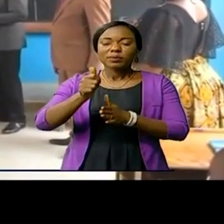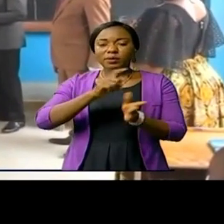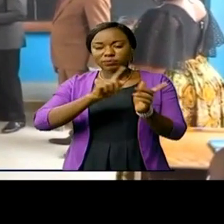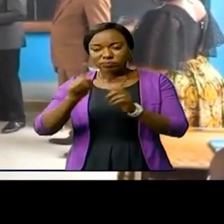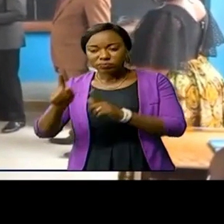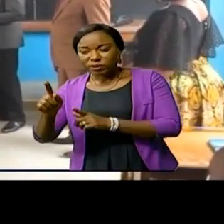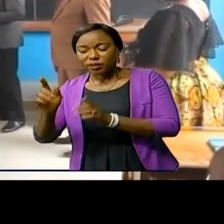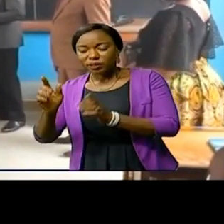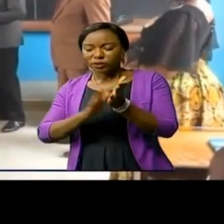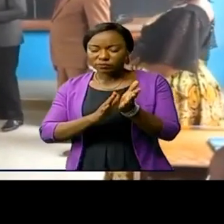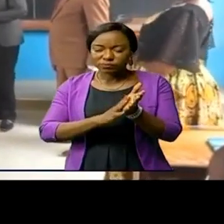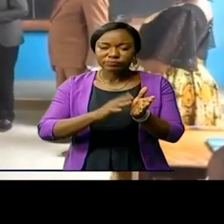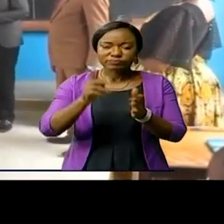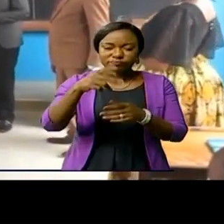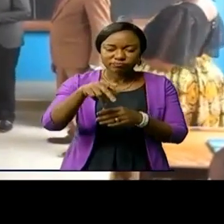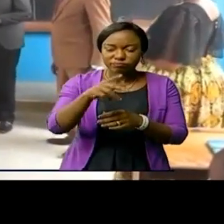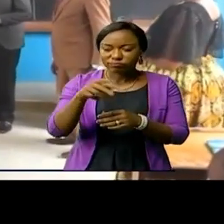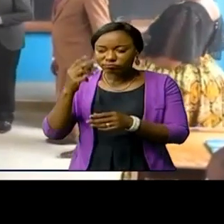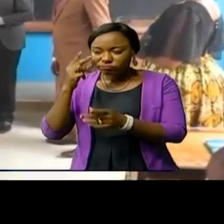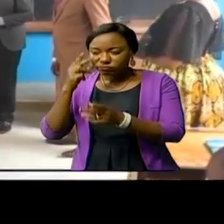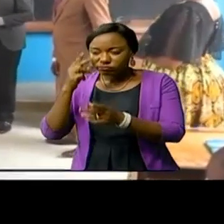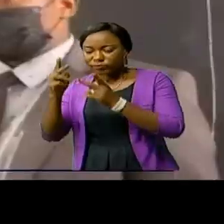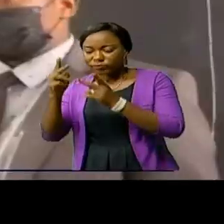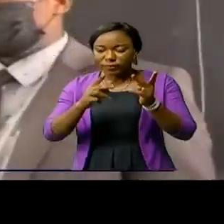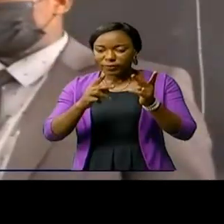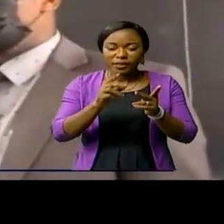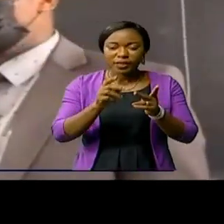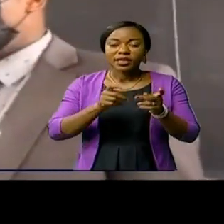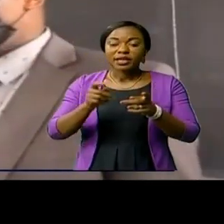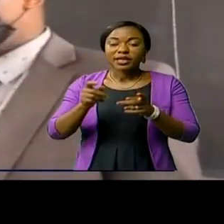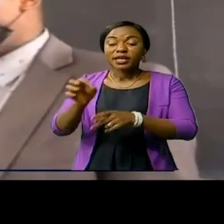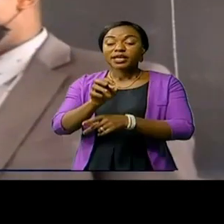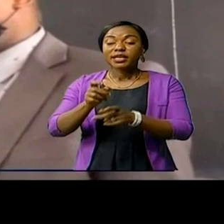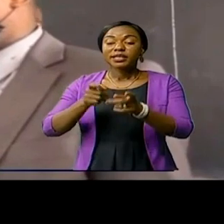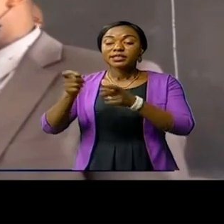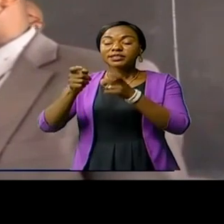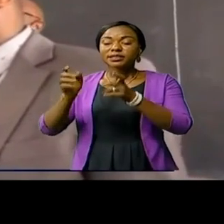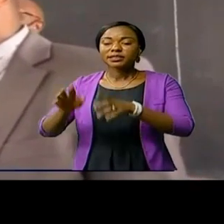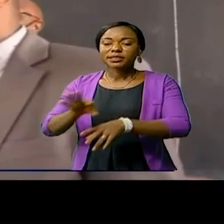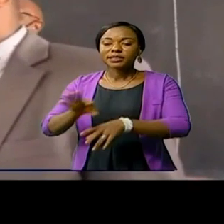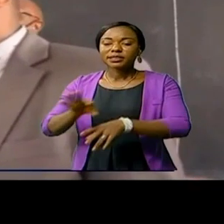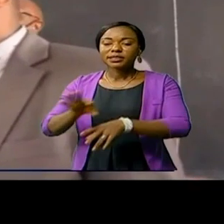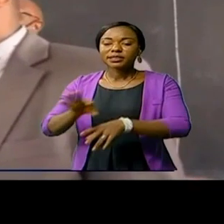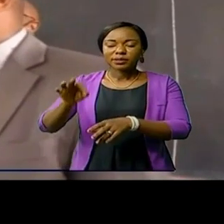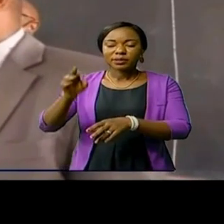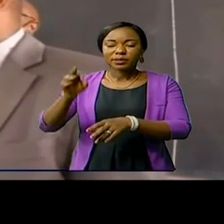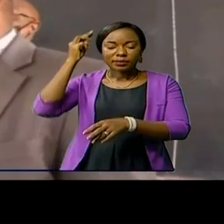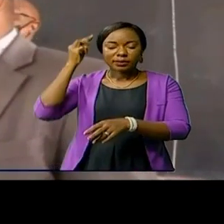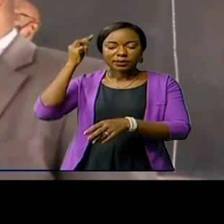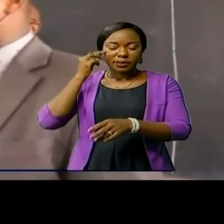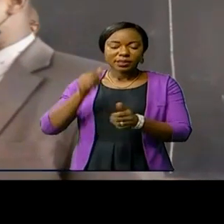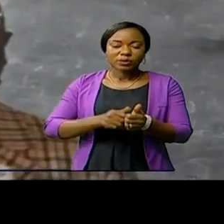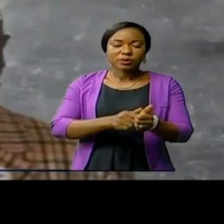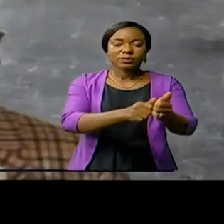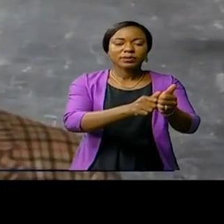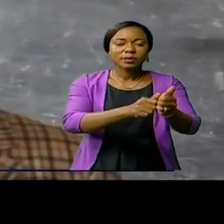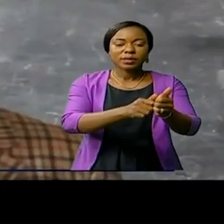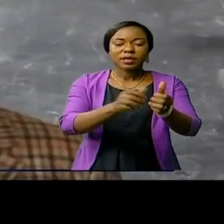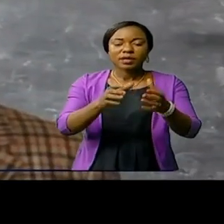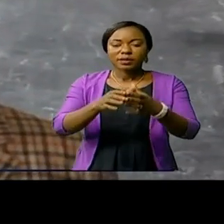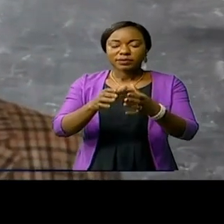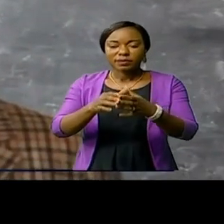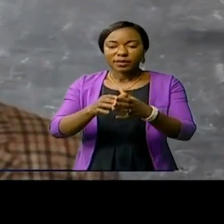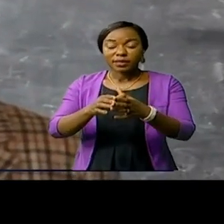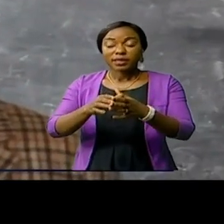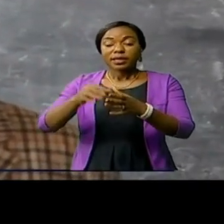quelques écoles de Lubumbashi. Le directeur du cabinet du ministre provincial en charge de l'éducation d'Yokatanga, qu'accompagnait le directeur provincial de l